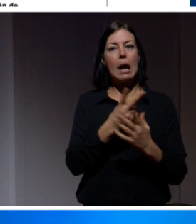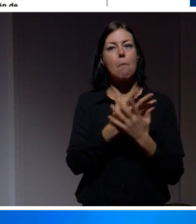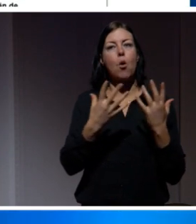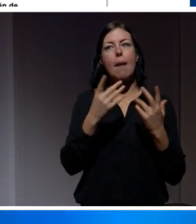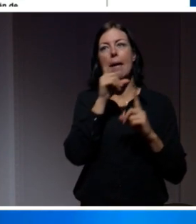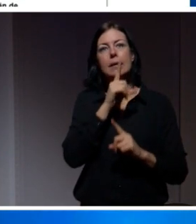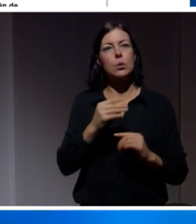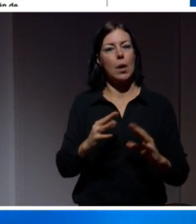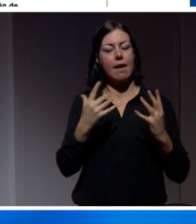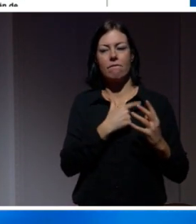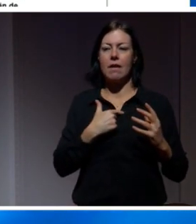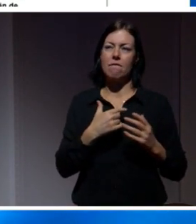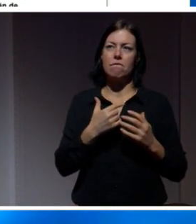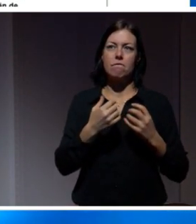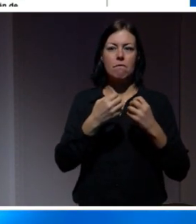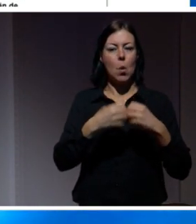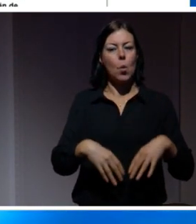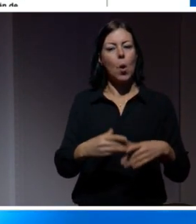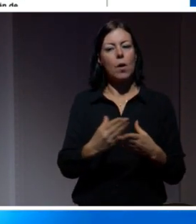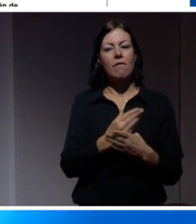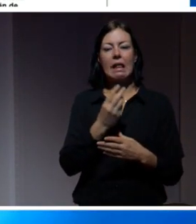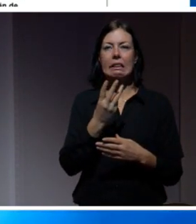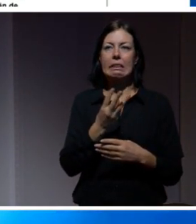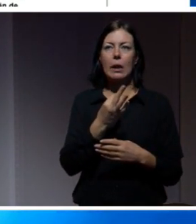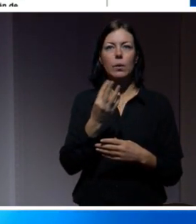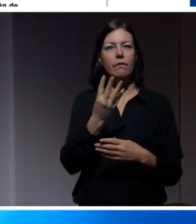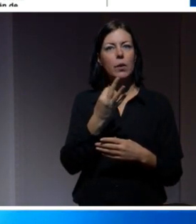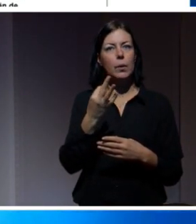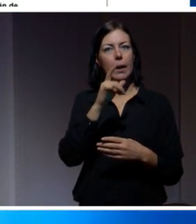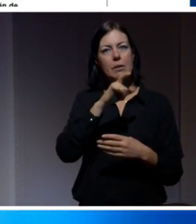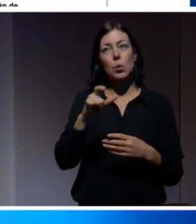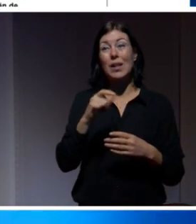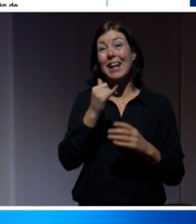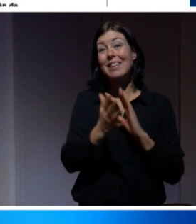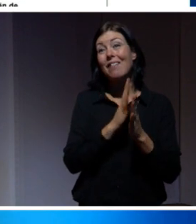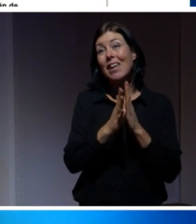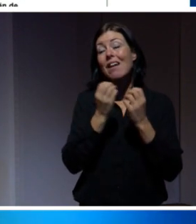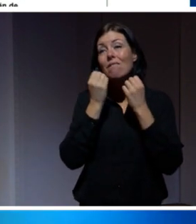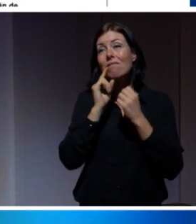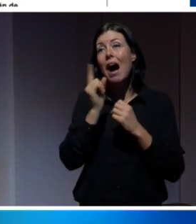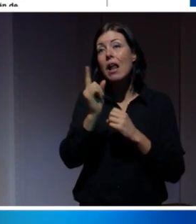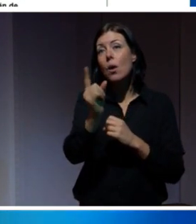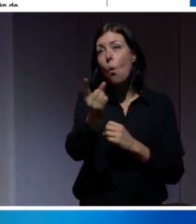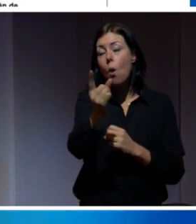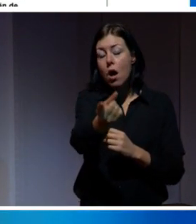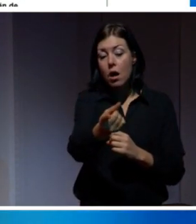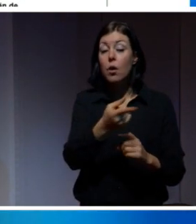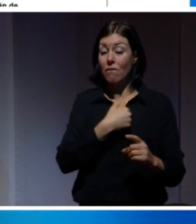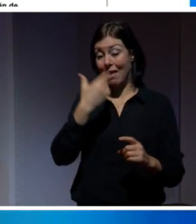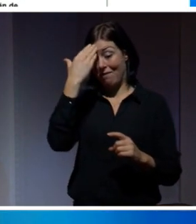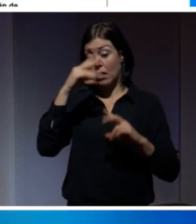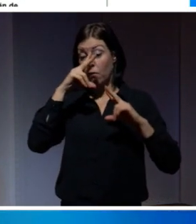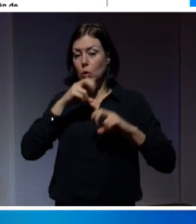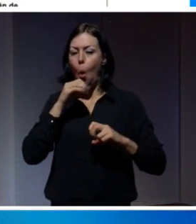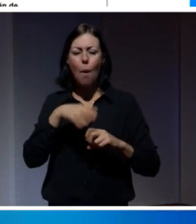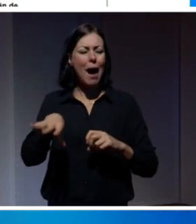Vi förlorar ungefär 300-400 personer i trafiken i Sverige varje år. Och här vet vi genom forskning att om